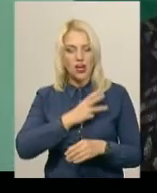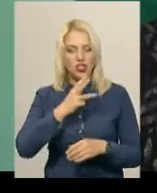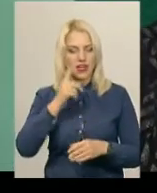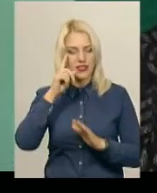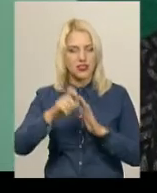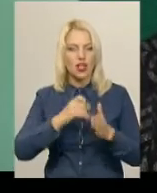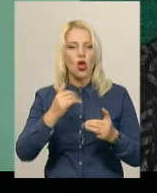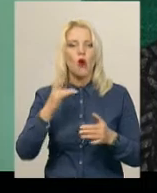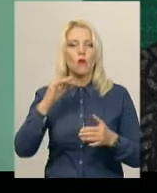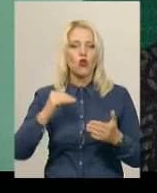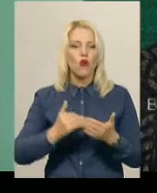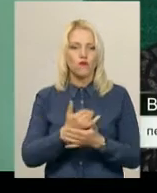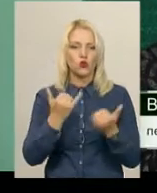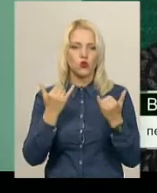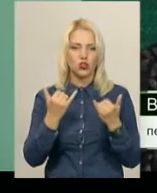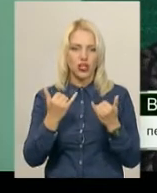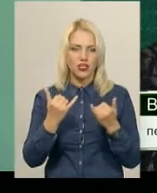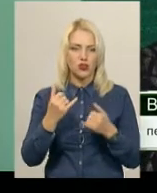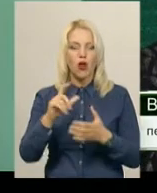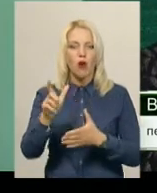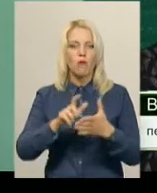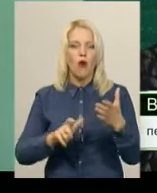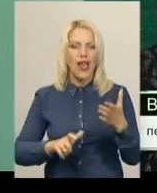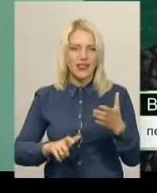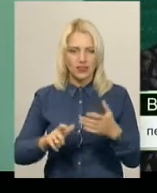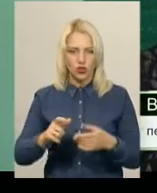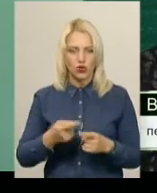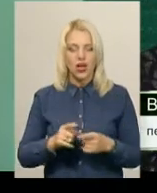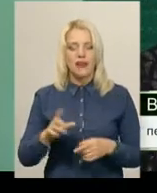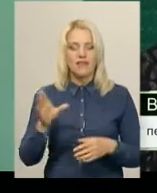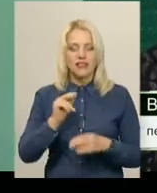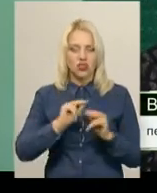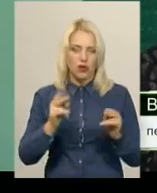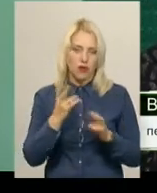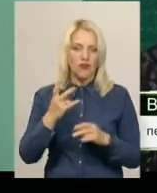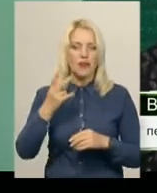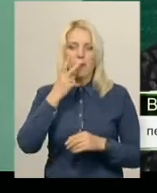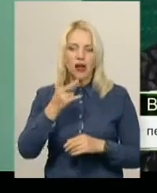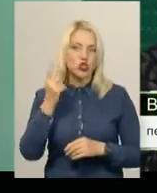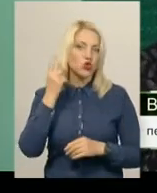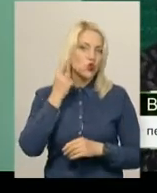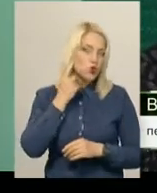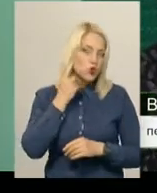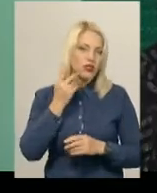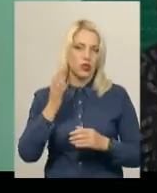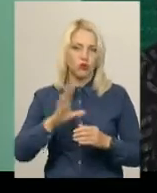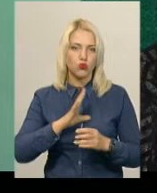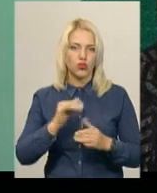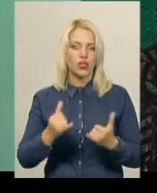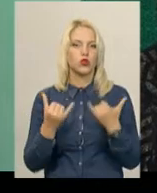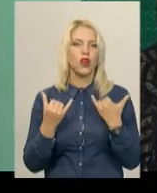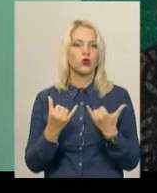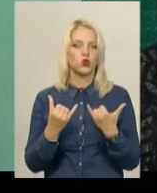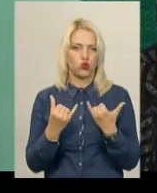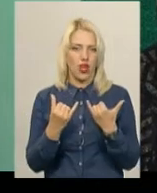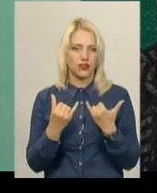поезію. Вчителі повинні все бачити і все чути. І вони повинні йти в нову, якщо так можна